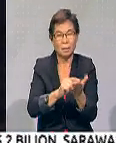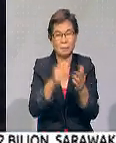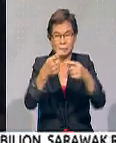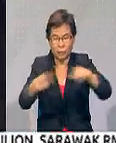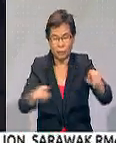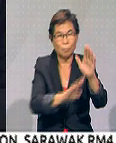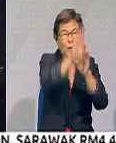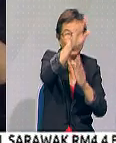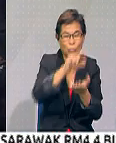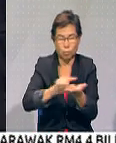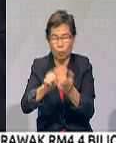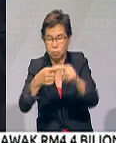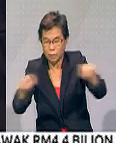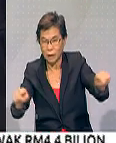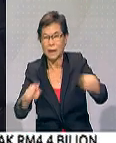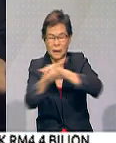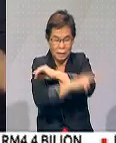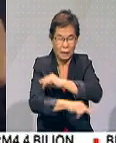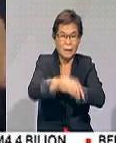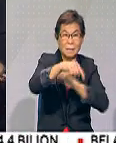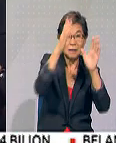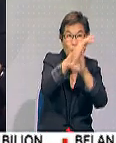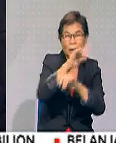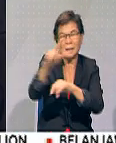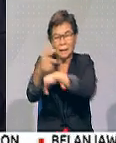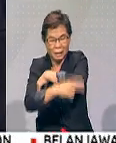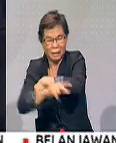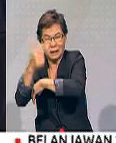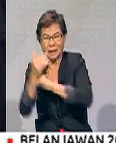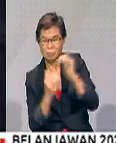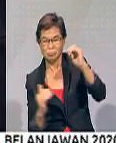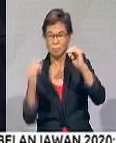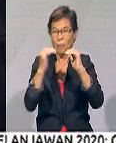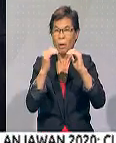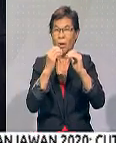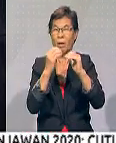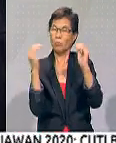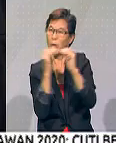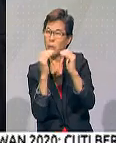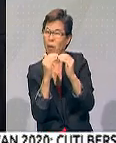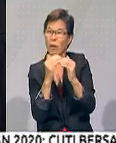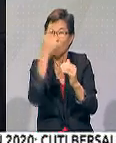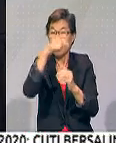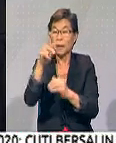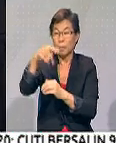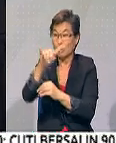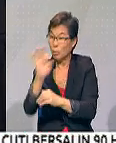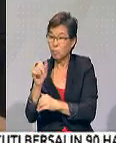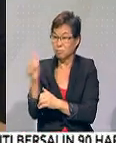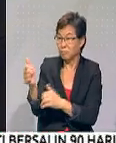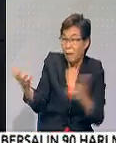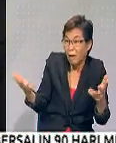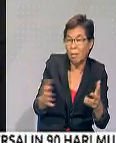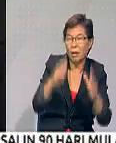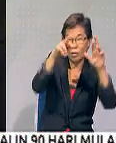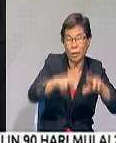Sarawak dan juga negeri-negeri lain di Malaysia itu agar mencapai tahap yang sama ataupun saksama itu. Dan bagi Prof sendiri, bagaimana rakyat di